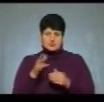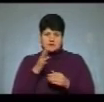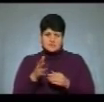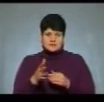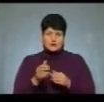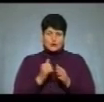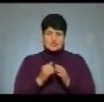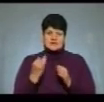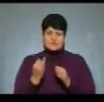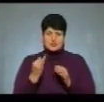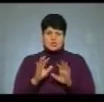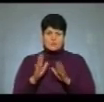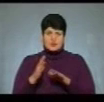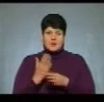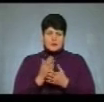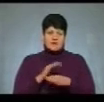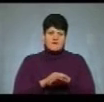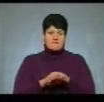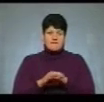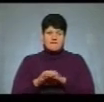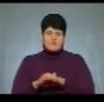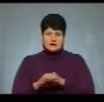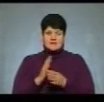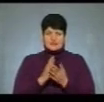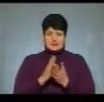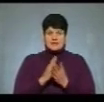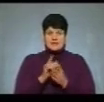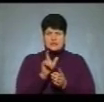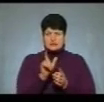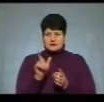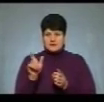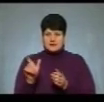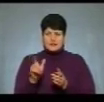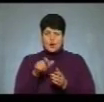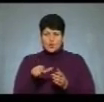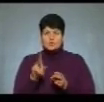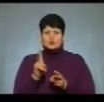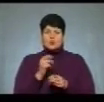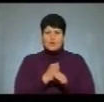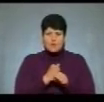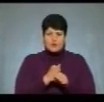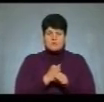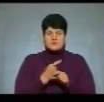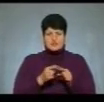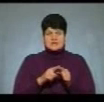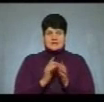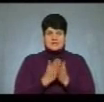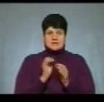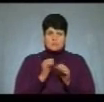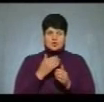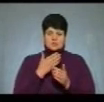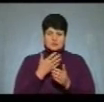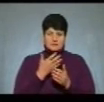кожна історична подія має факт, є якісь герої, які люди, які це робили. В цій книжці можна